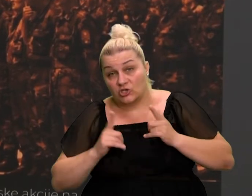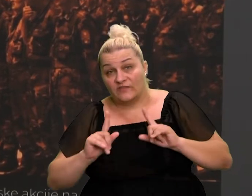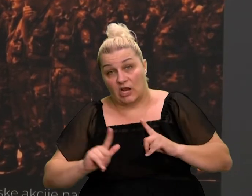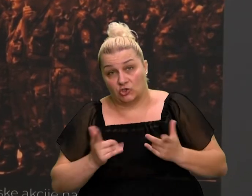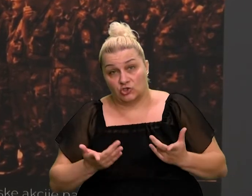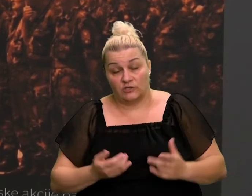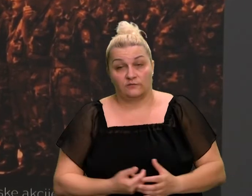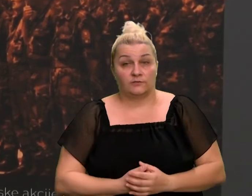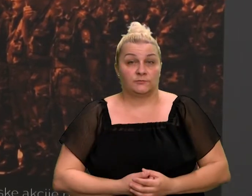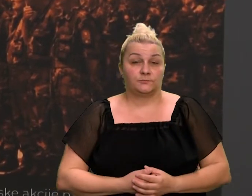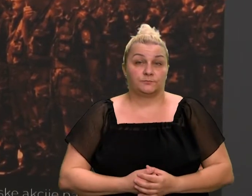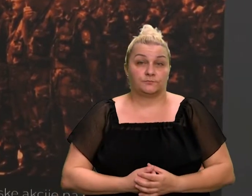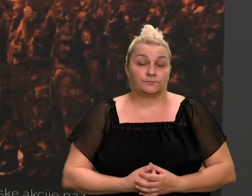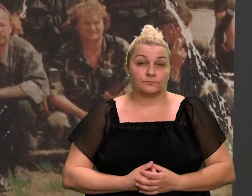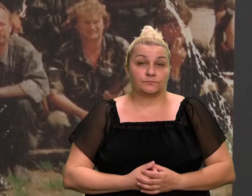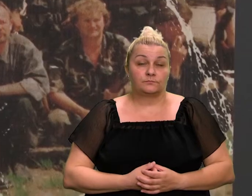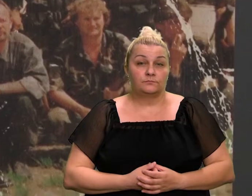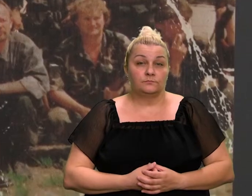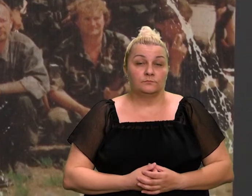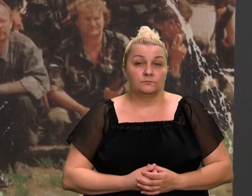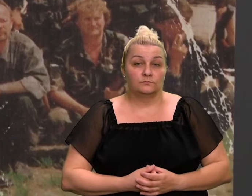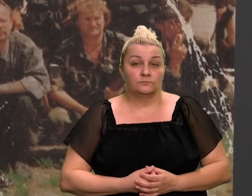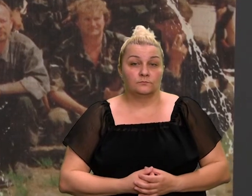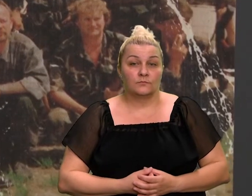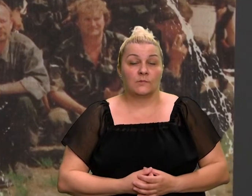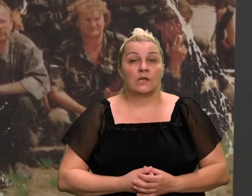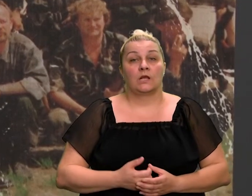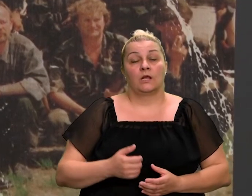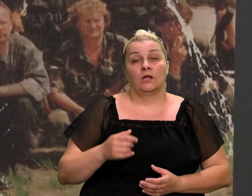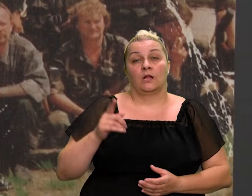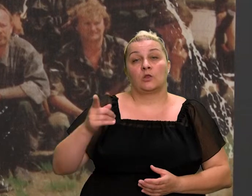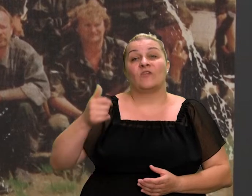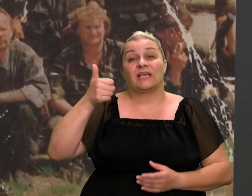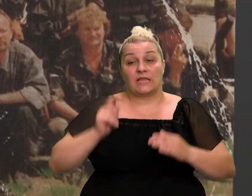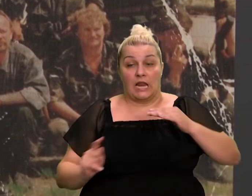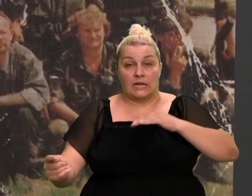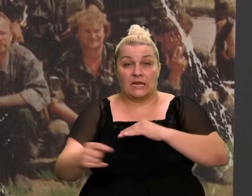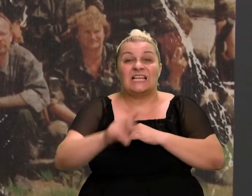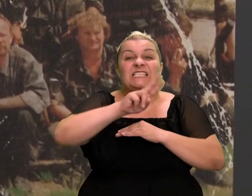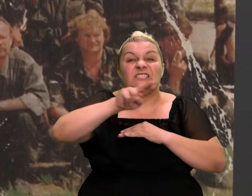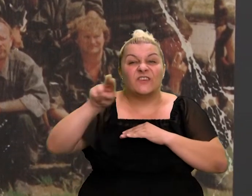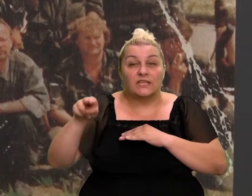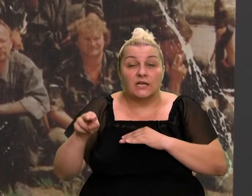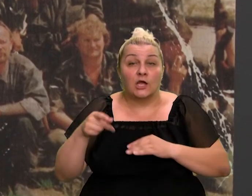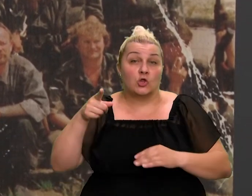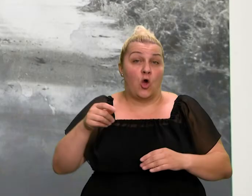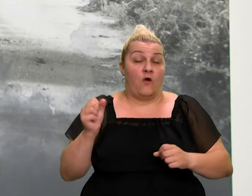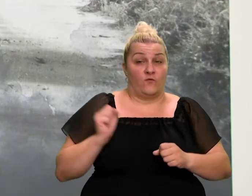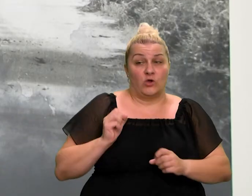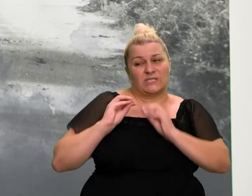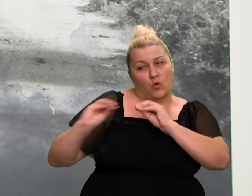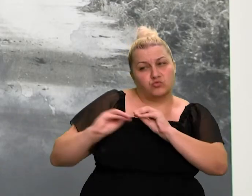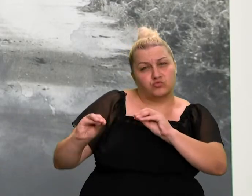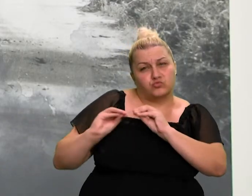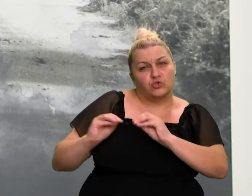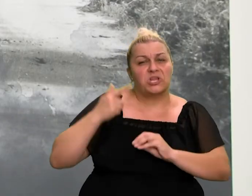da bi vi napravili jednog izvidnika, to rade vojske po dvi, tri godine, mi smo postali priko